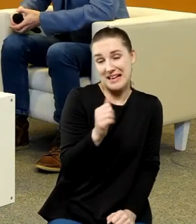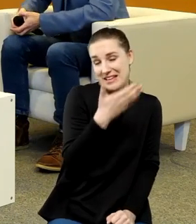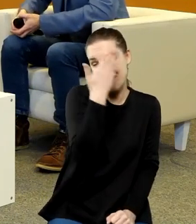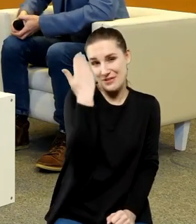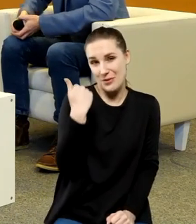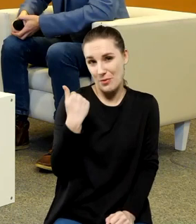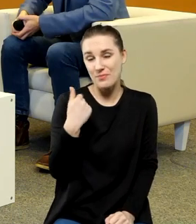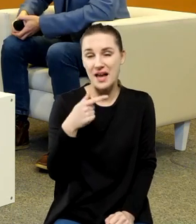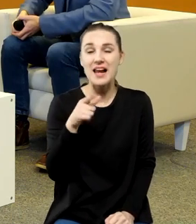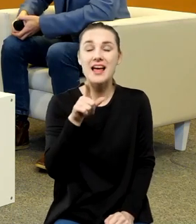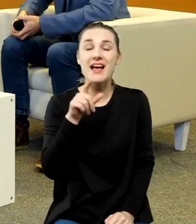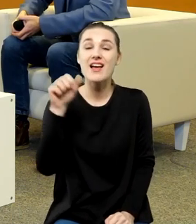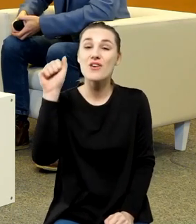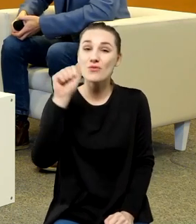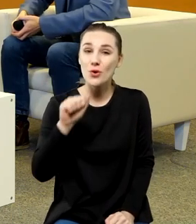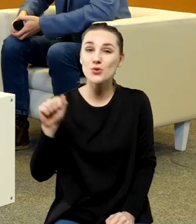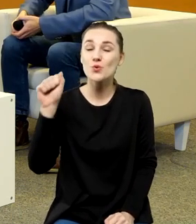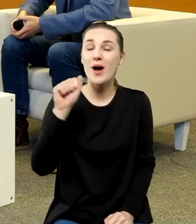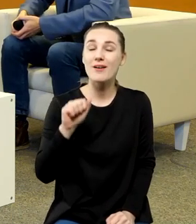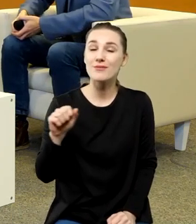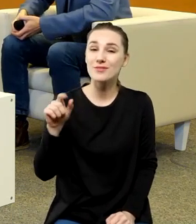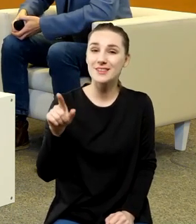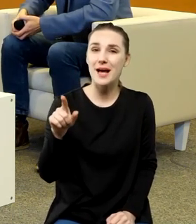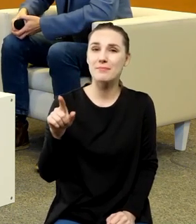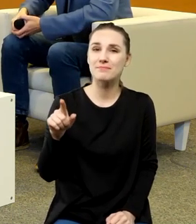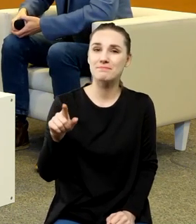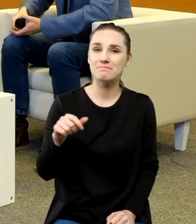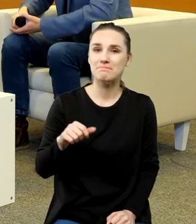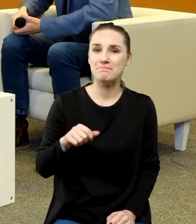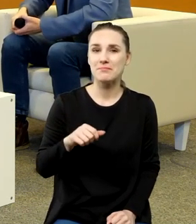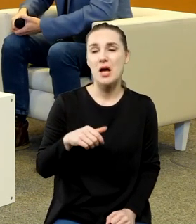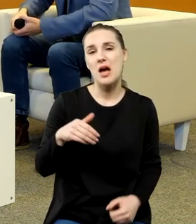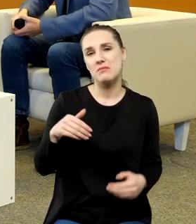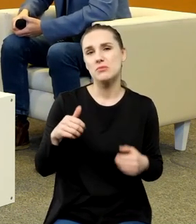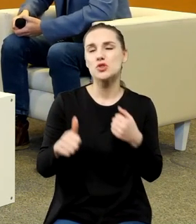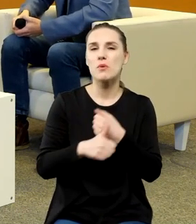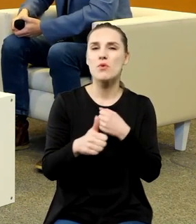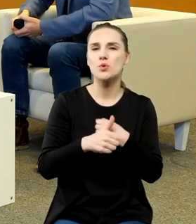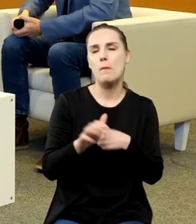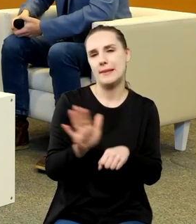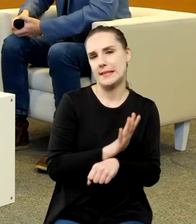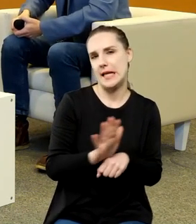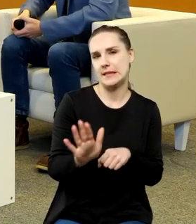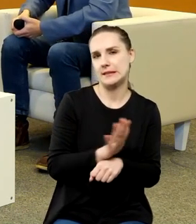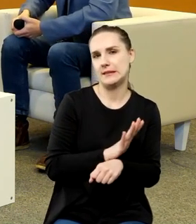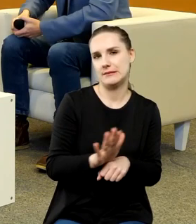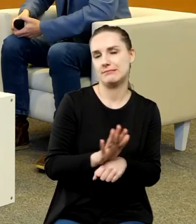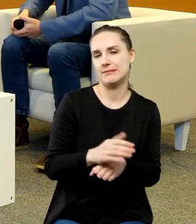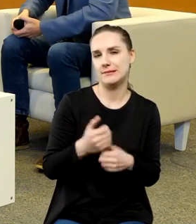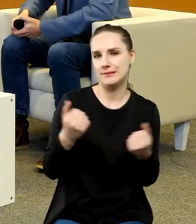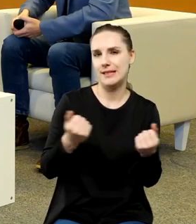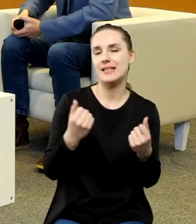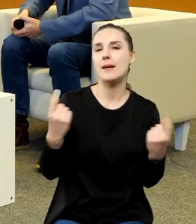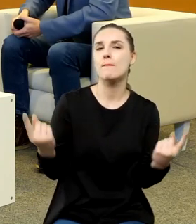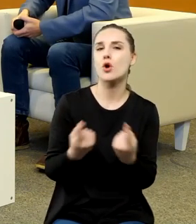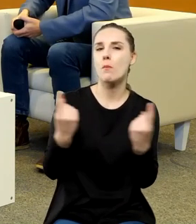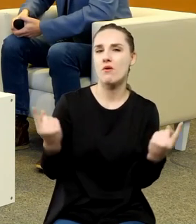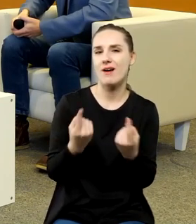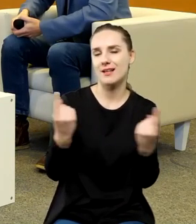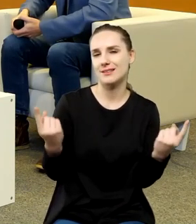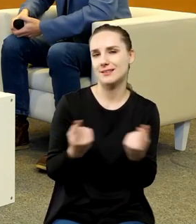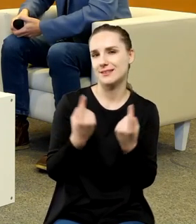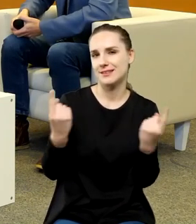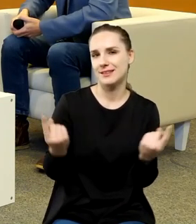wydaje mi się że najbardziej tak z czysto biznesowego punktu widzenia najbardziej promowanie tej marki zainteresowane są